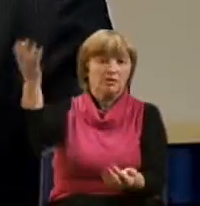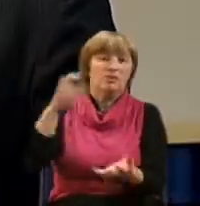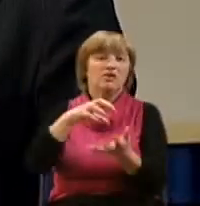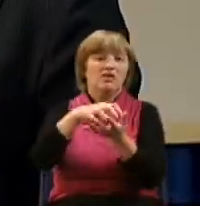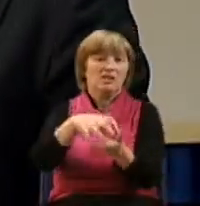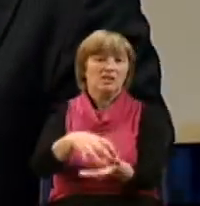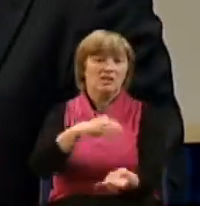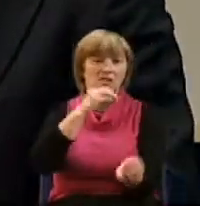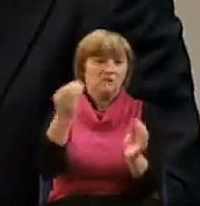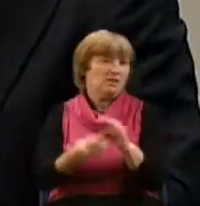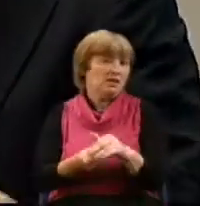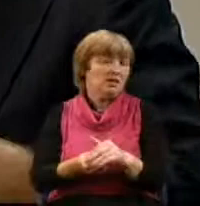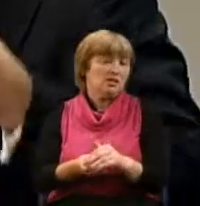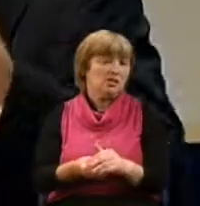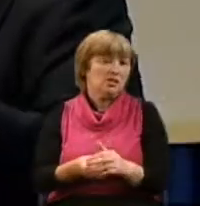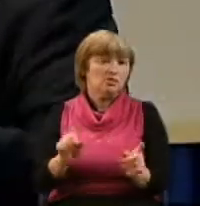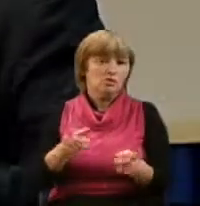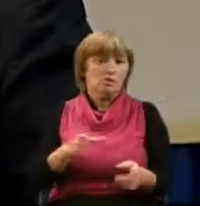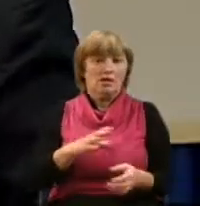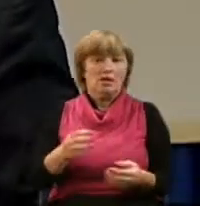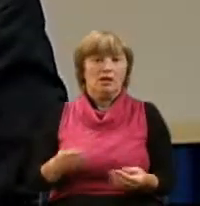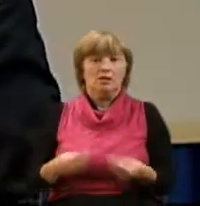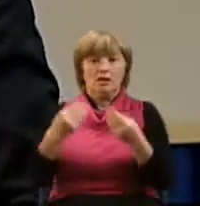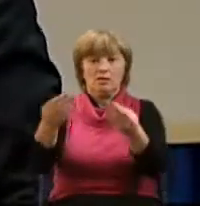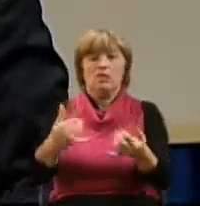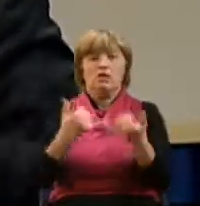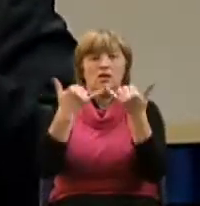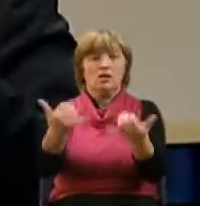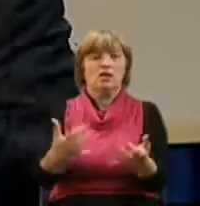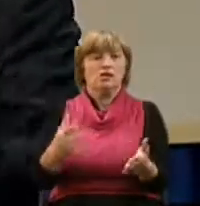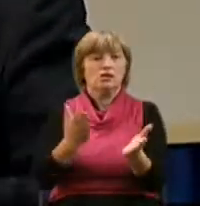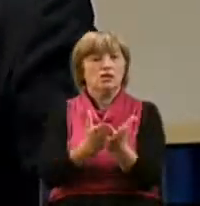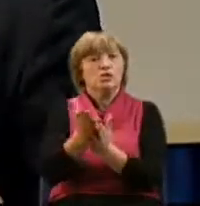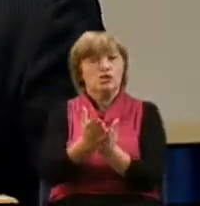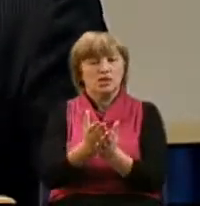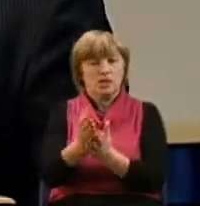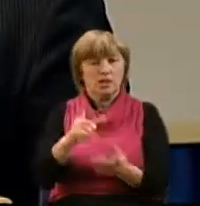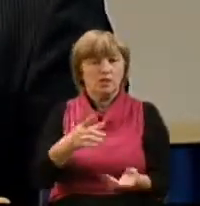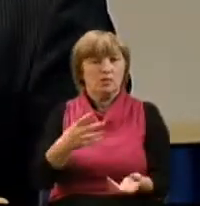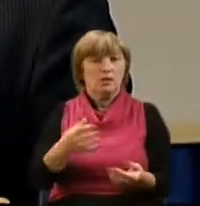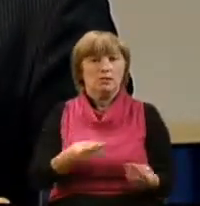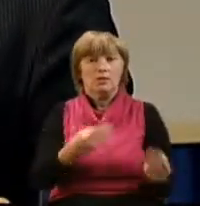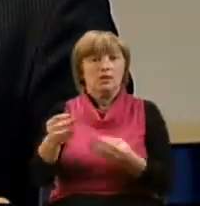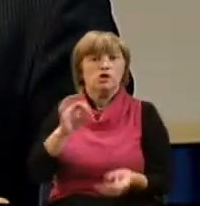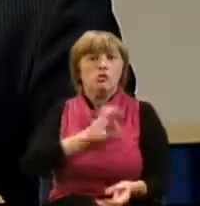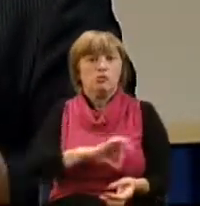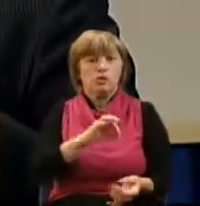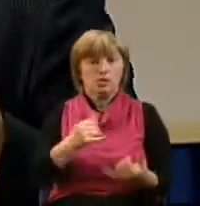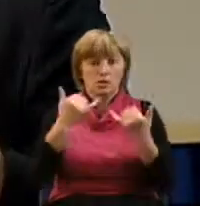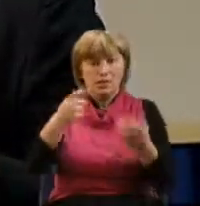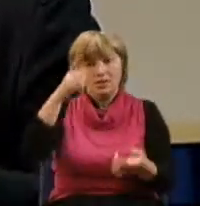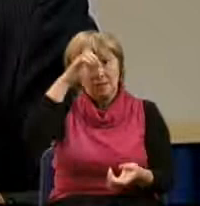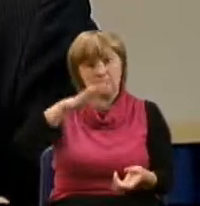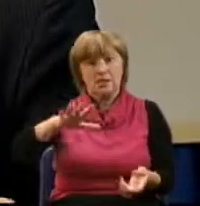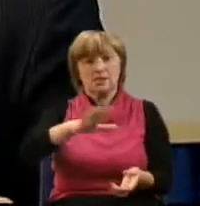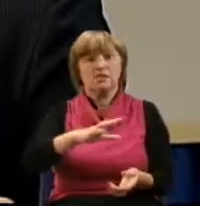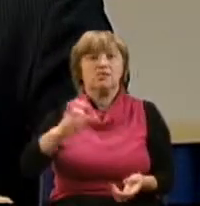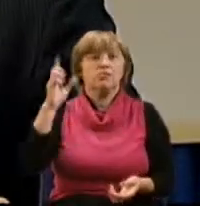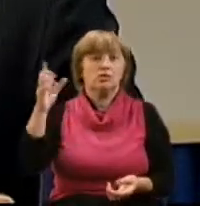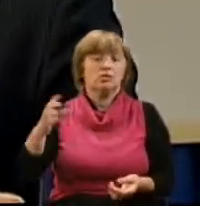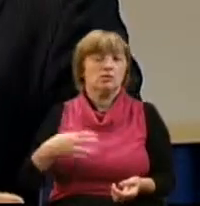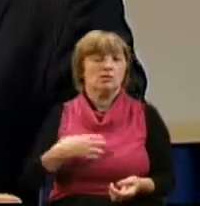то, что было дано для служения, для того, чтобы это принесло пользу для Царства Божьего. И нам важно